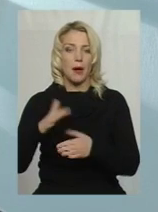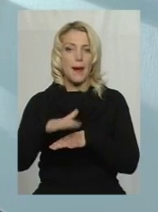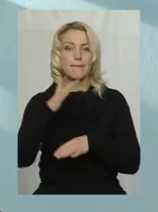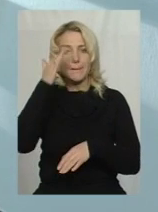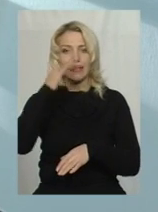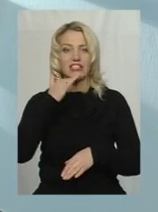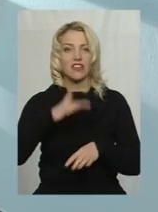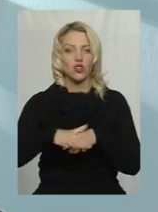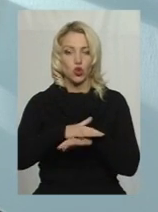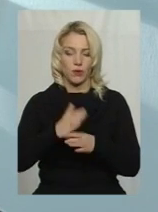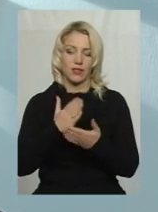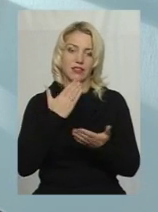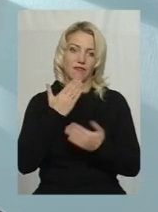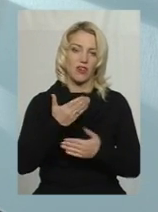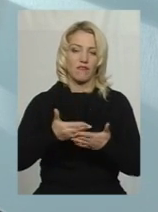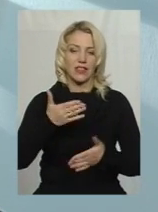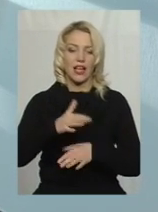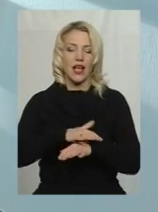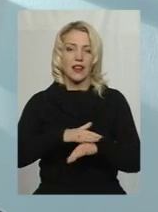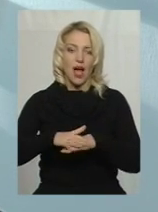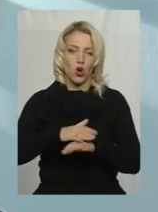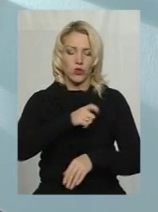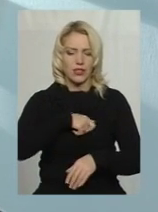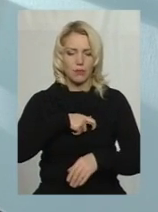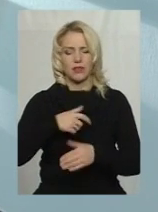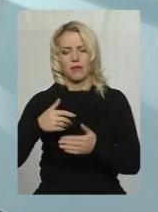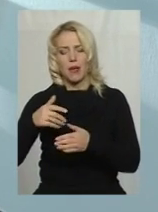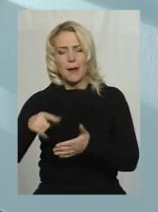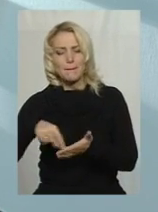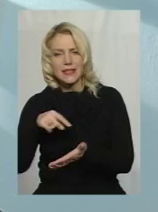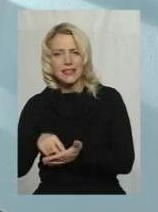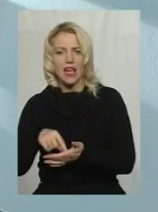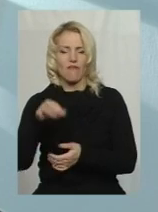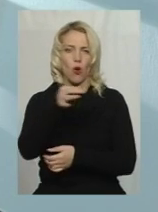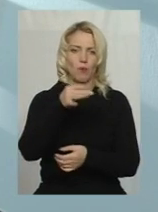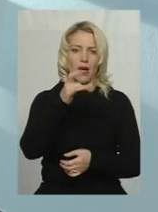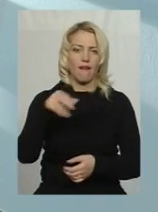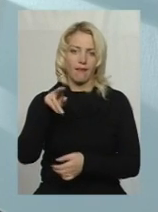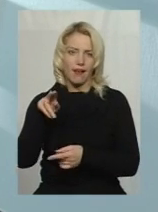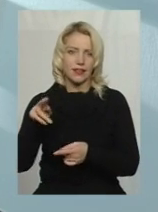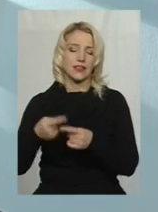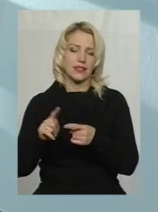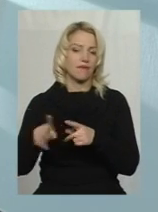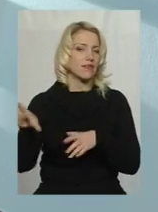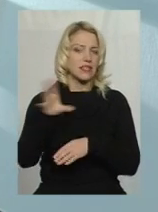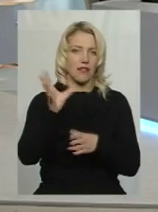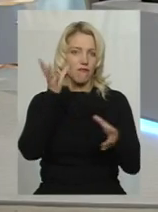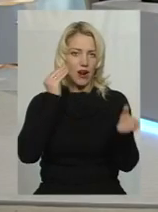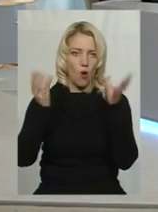є звернення від народних депутатів, від депутатів місцевих, обласних рад. Тобто все це, в принципі, теж враховується.